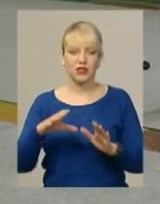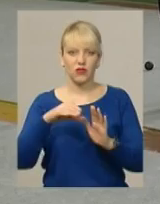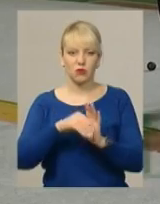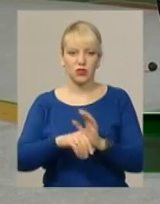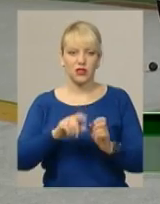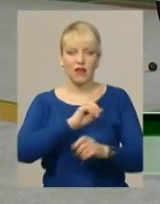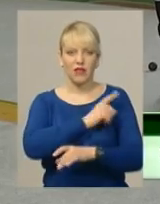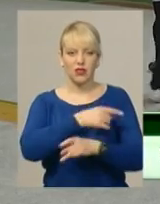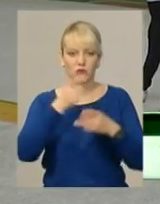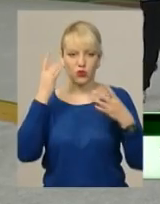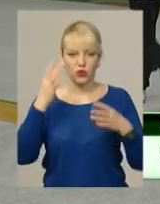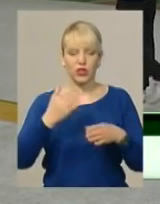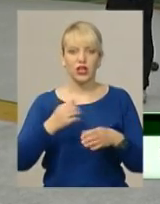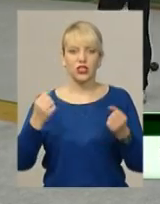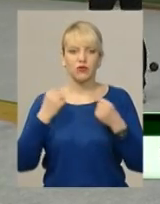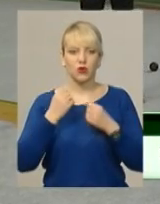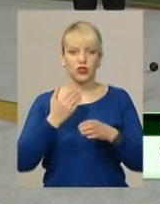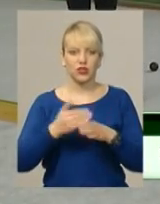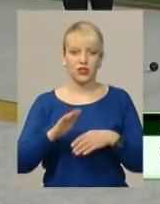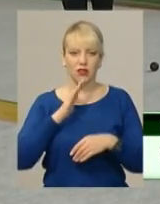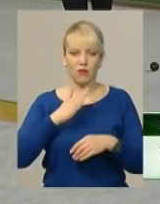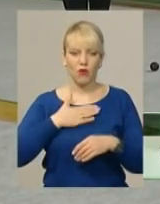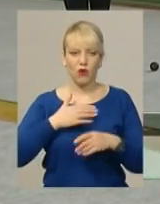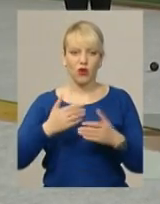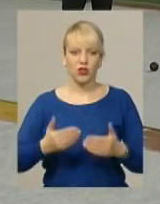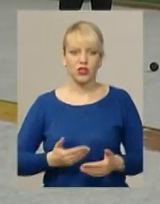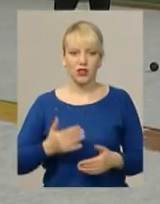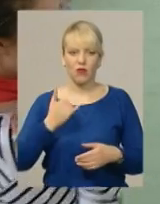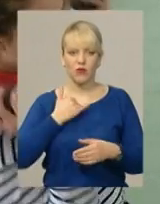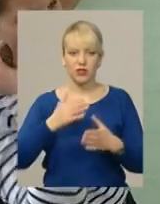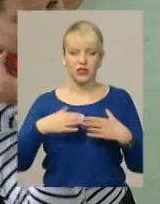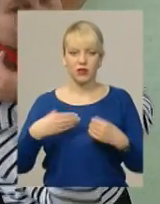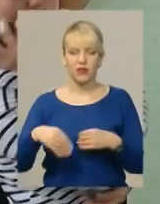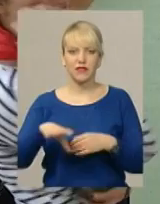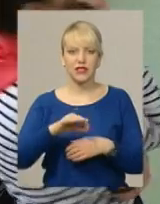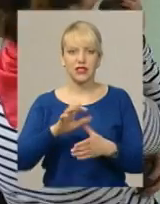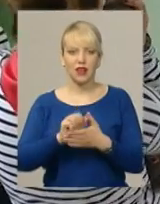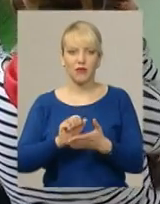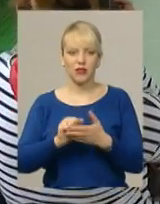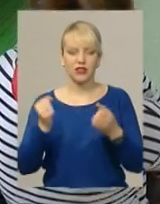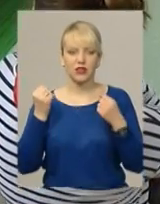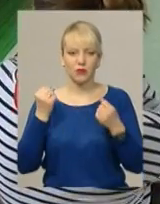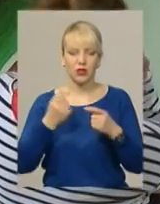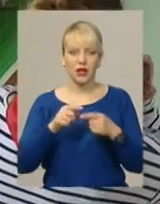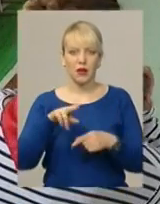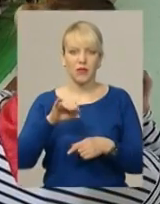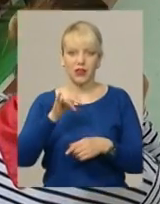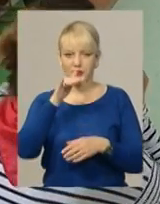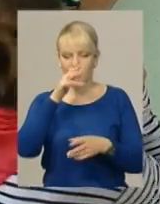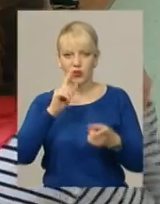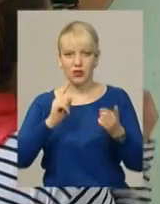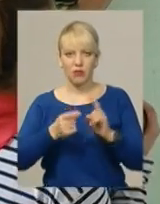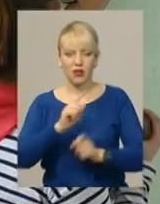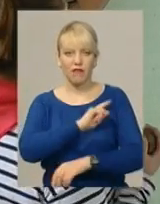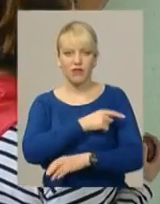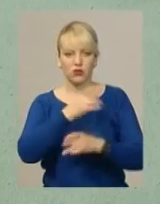– це як частина мого життя, тому що у мене в сім'ї всі займаються спортом. Валерія каже, для неї Петанк не може замінити фізкультуру, але